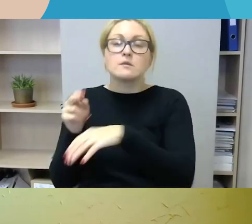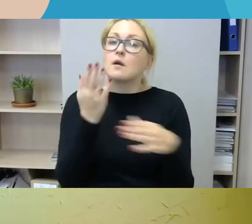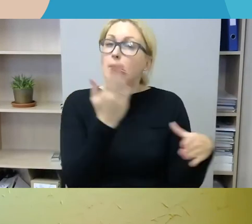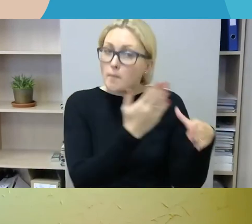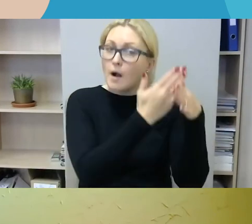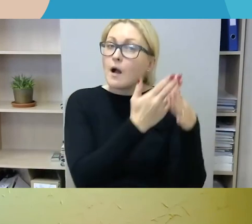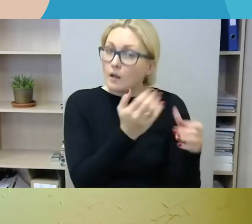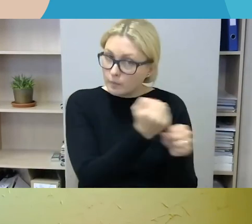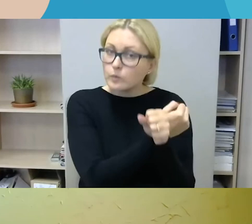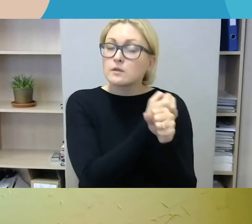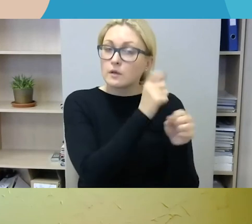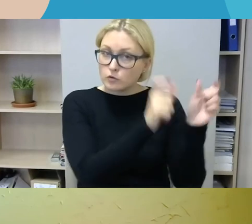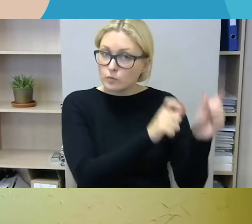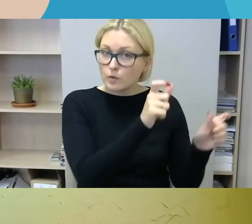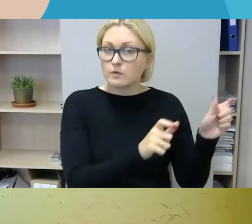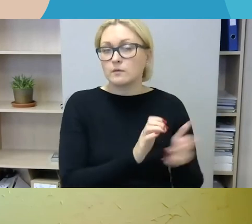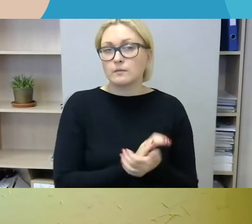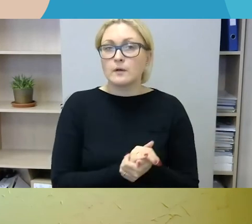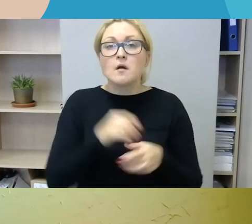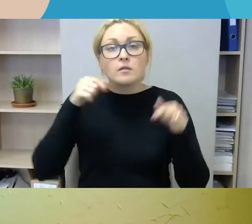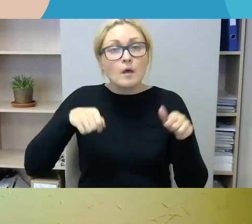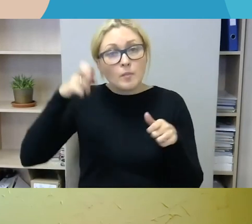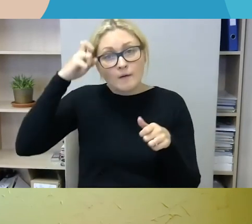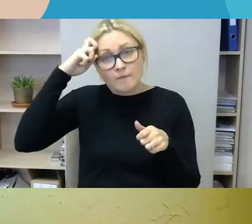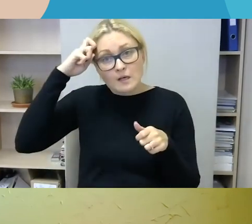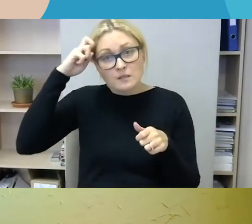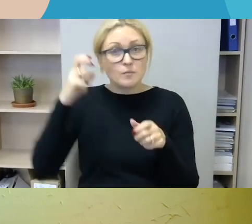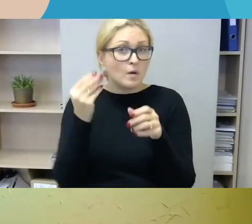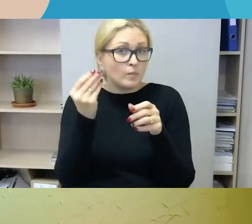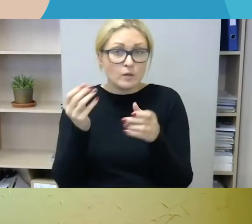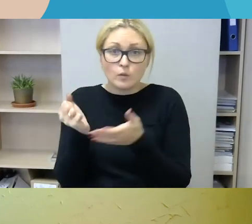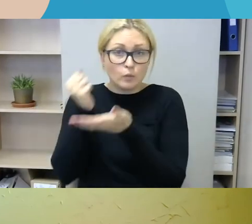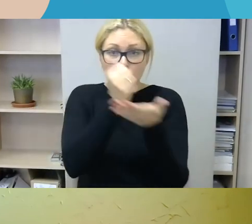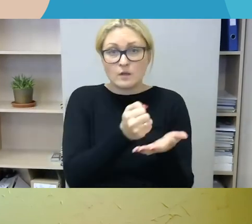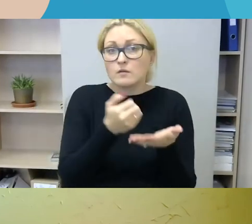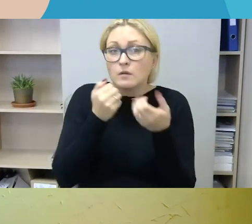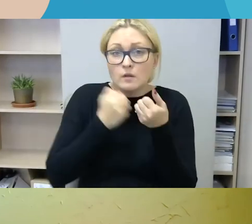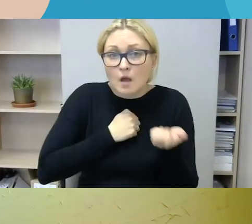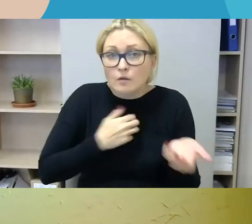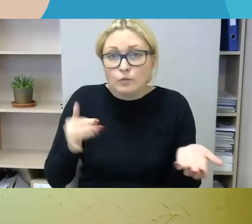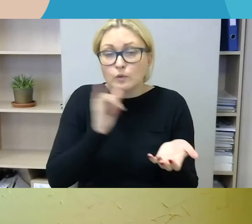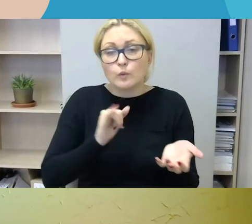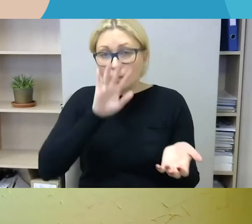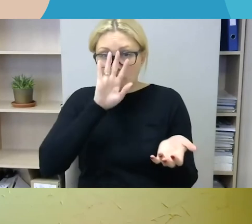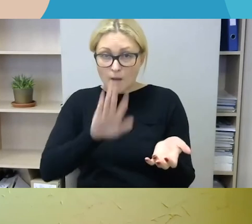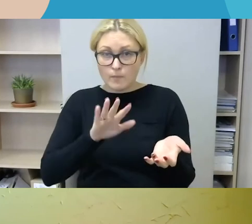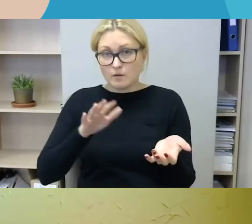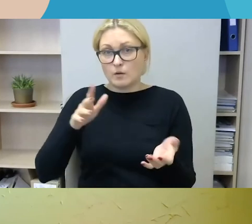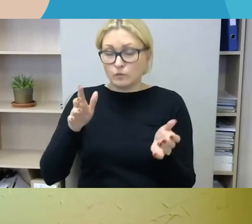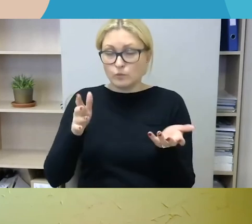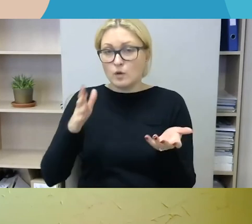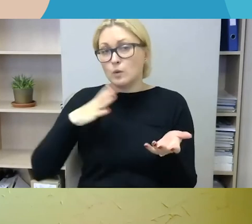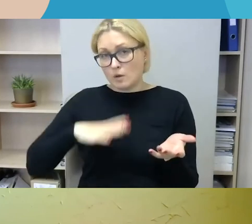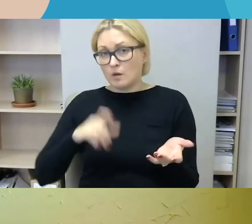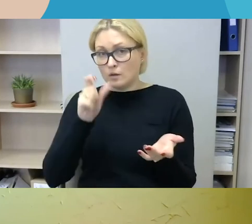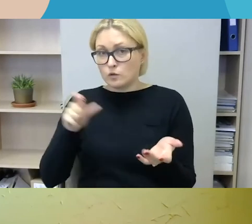metu valstybė neturime jokios finansuojamos nepykantos nusikaltimų aukoms pagalbo sistemos ir